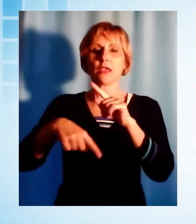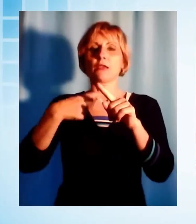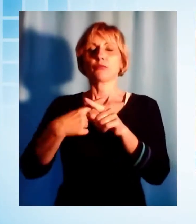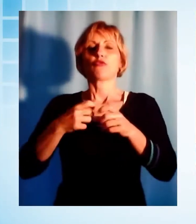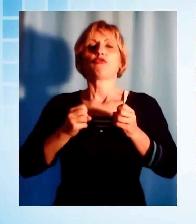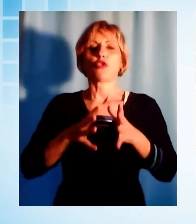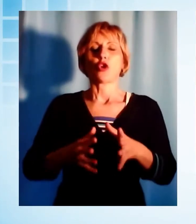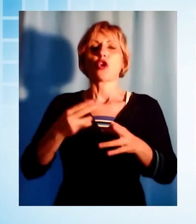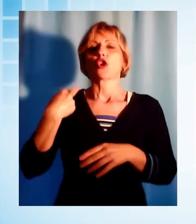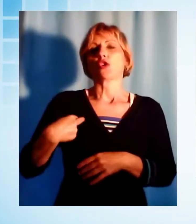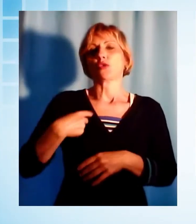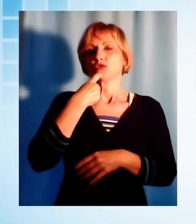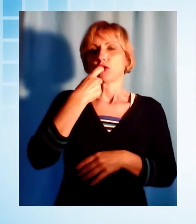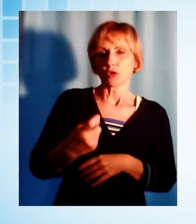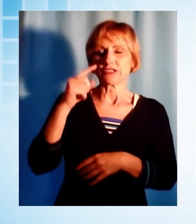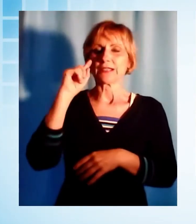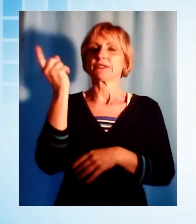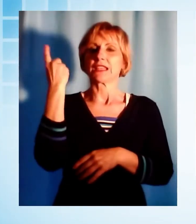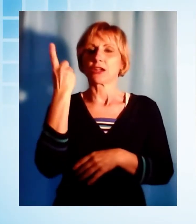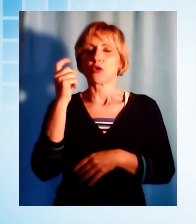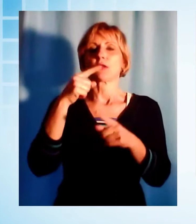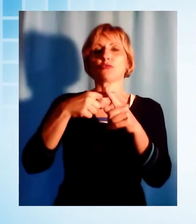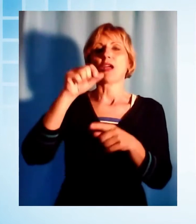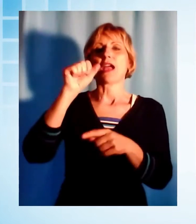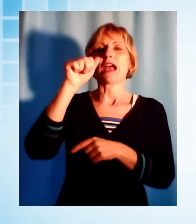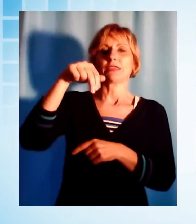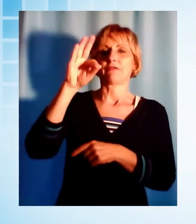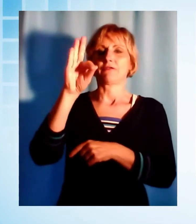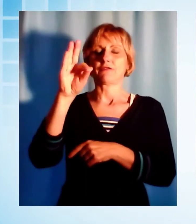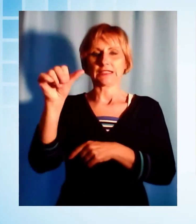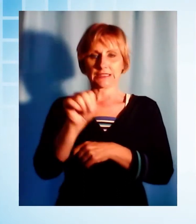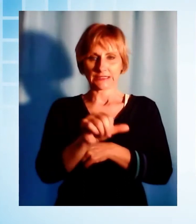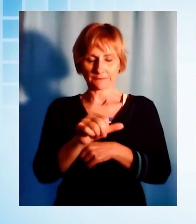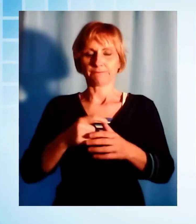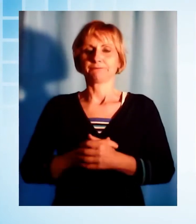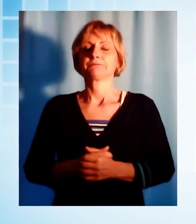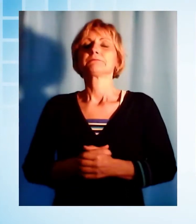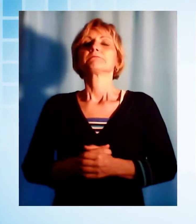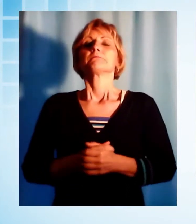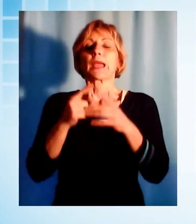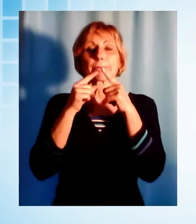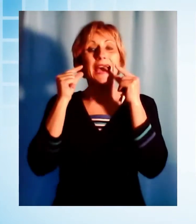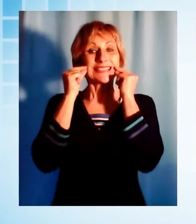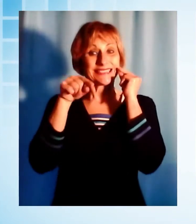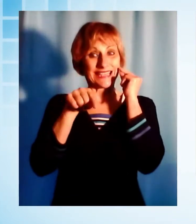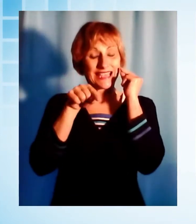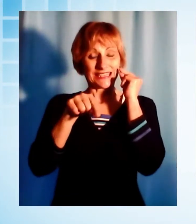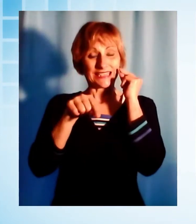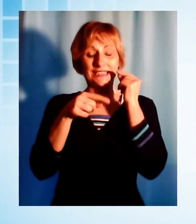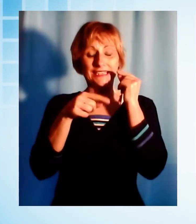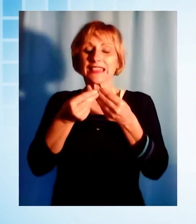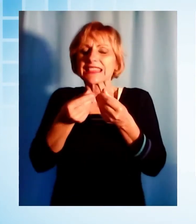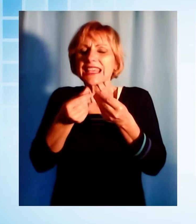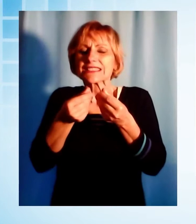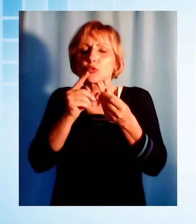Rossa, Italiana e Misericordie, su tutto il territorio regionale. Le mascherine in distribuzione saranno quelle in tessuto o non tessuto